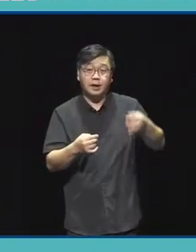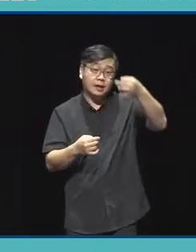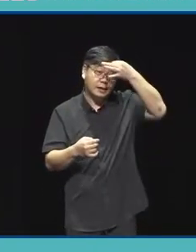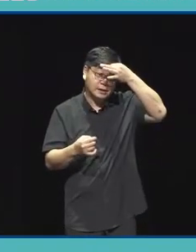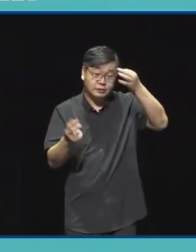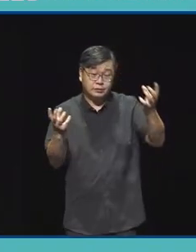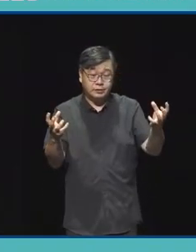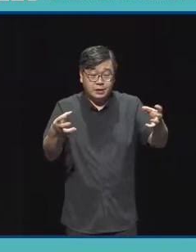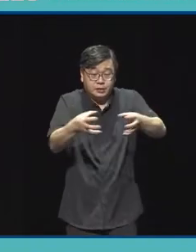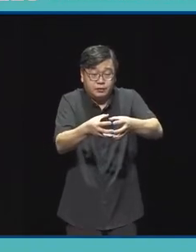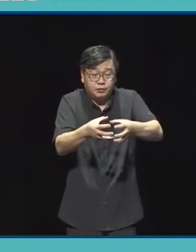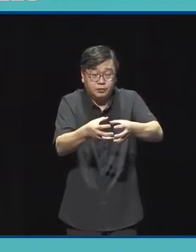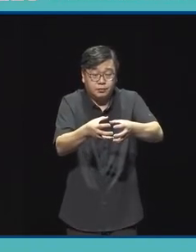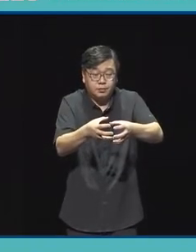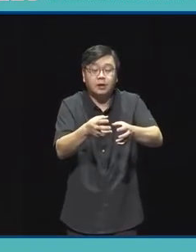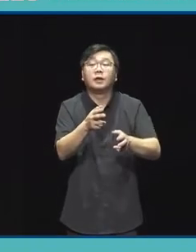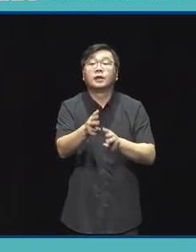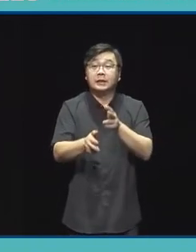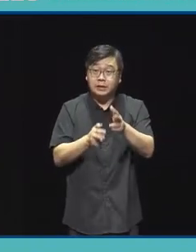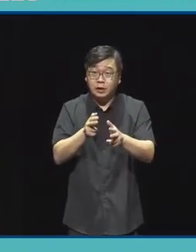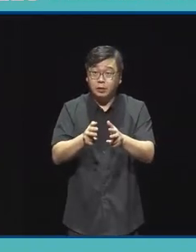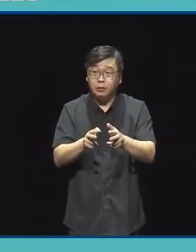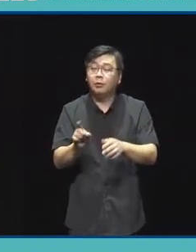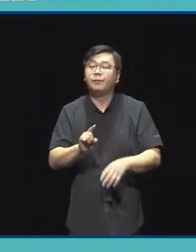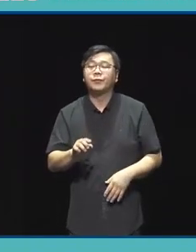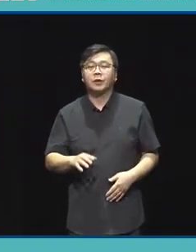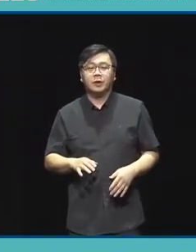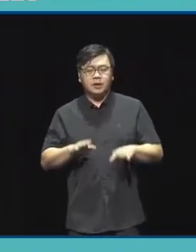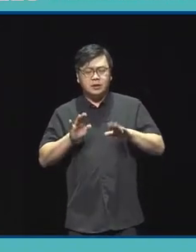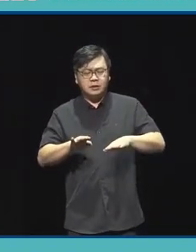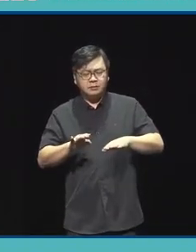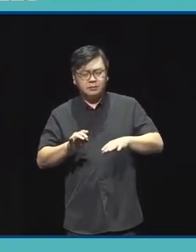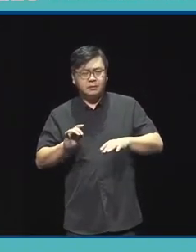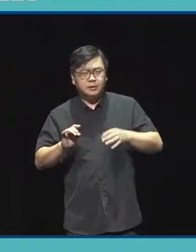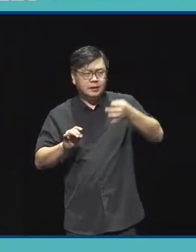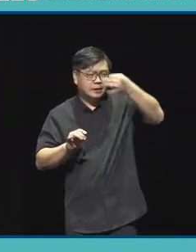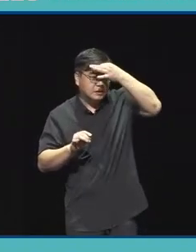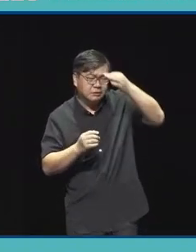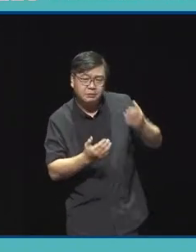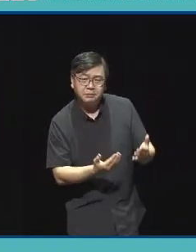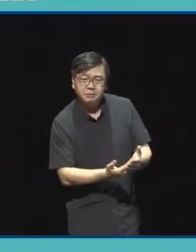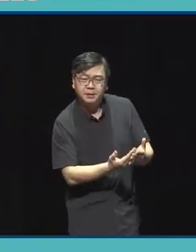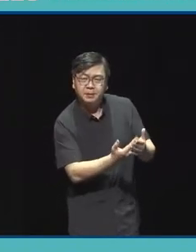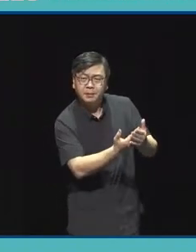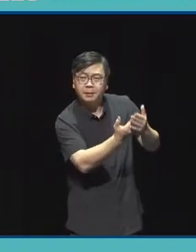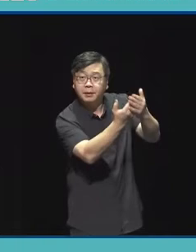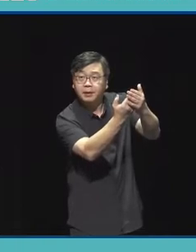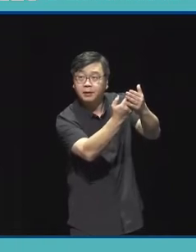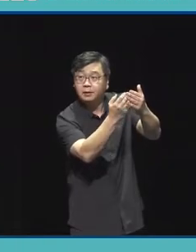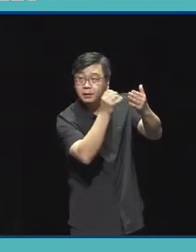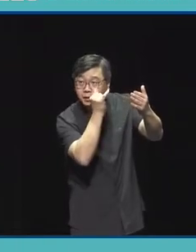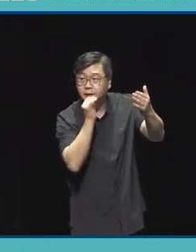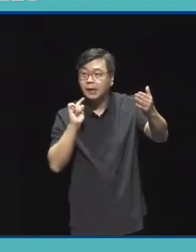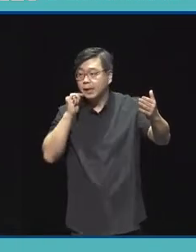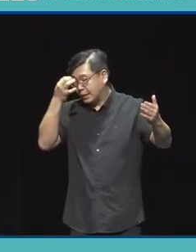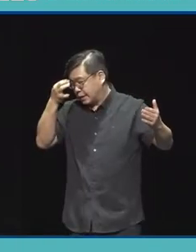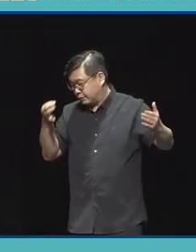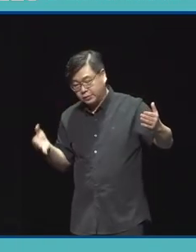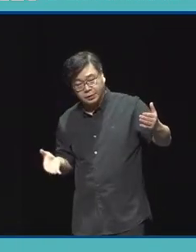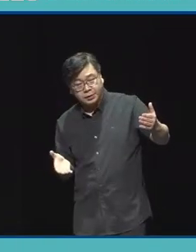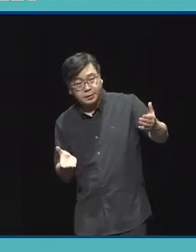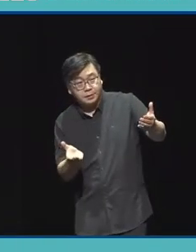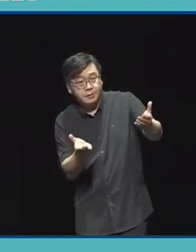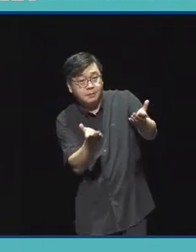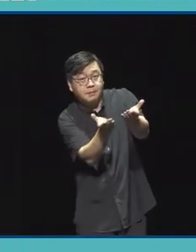예술이 우리 생활 속에 급속히 스며들고 있는 과학기술을 만나면서 예술의 영역과 가치를 확장하고